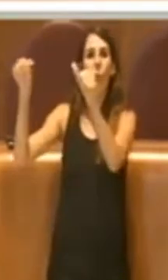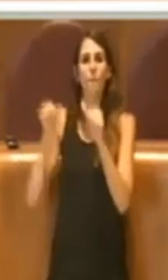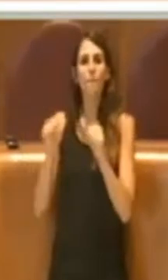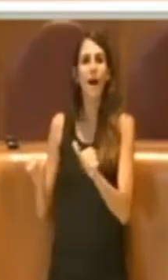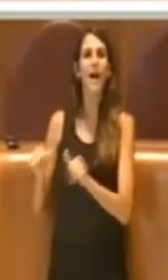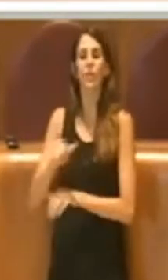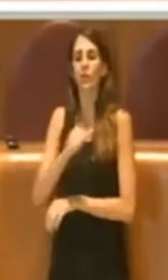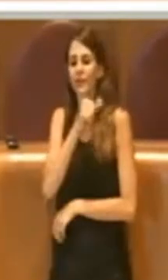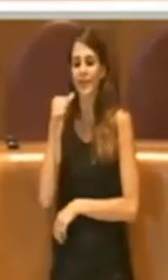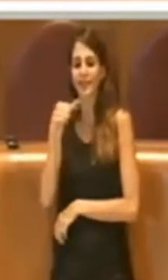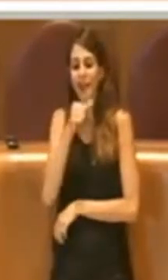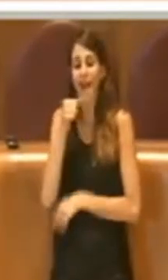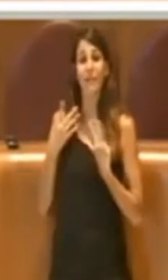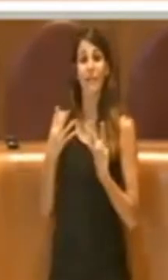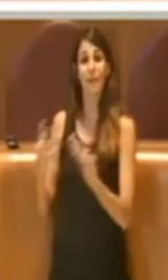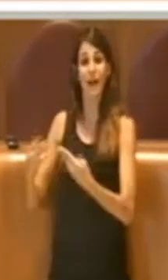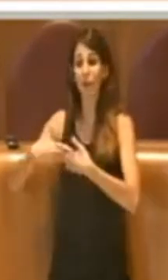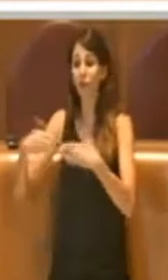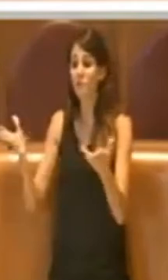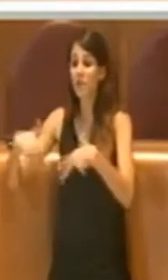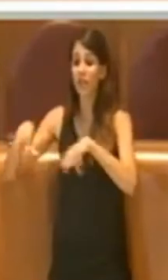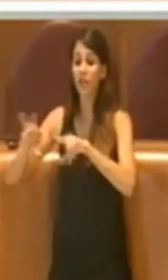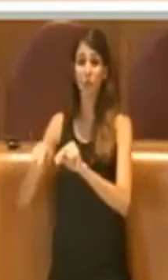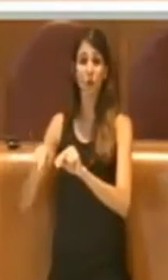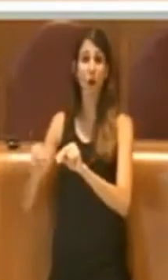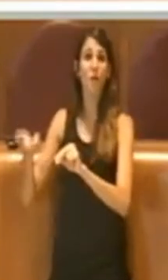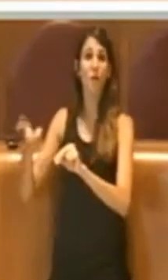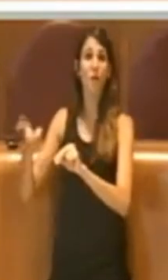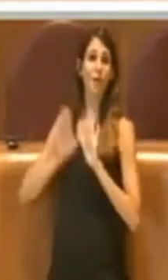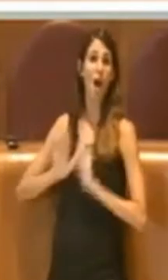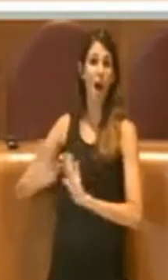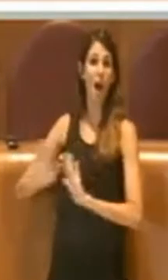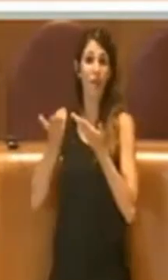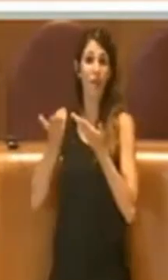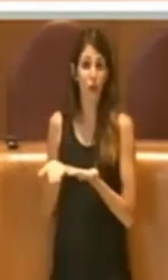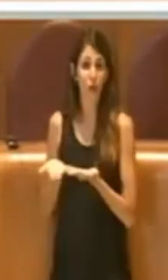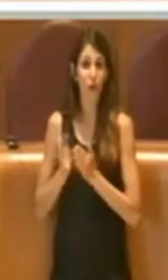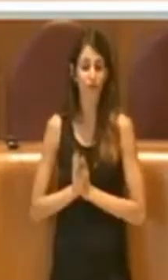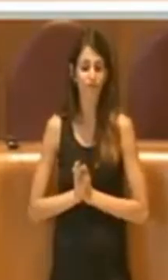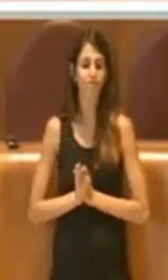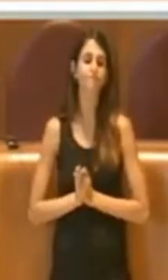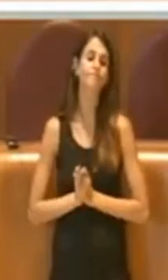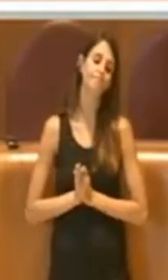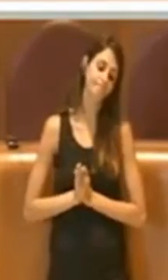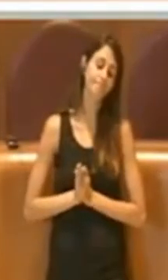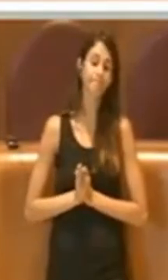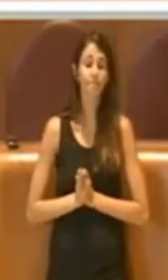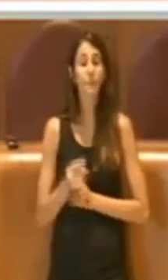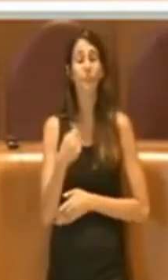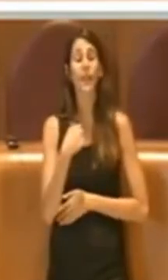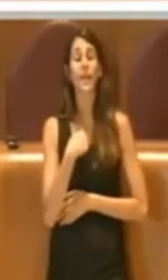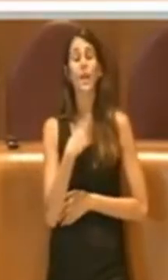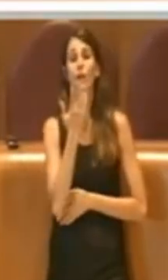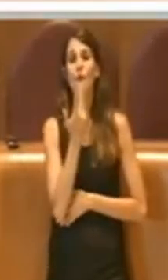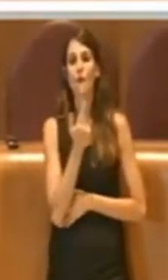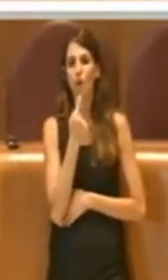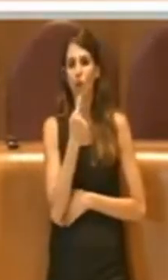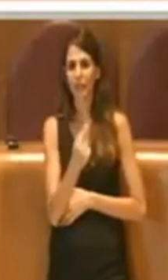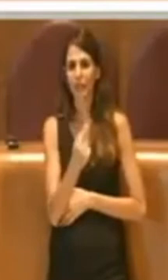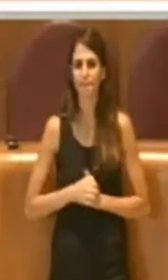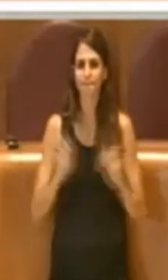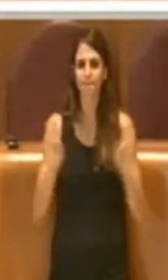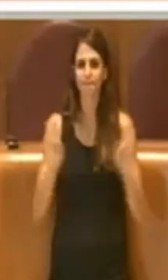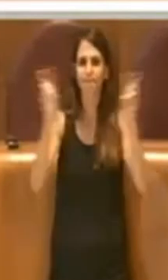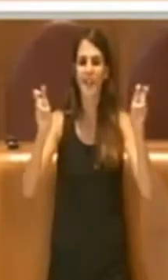ormai non è più gestito, ormai è abbandonato. Faccio presente che poi è abbandonato,